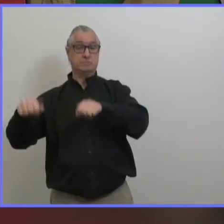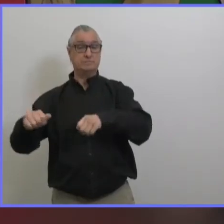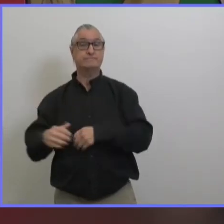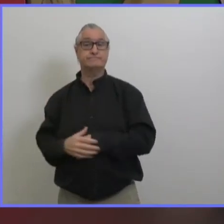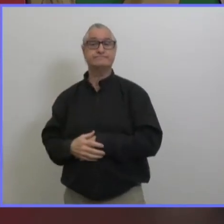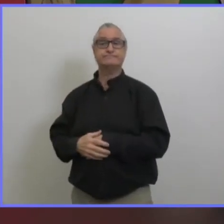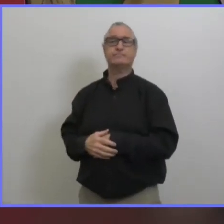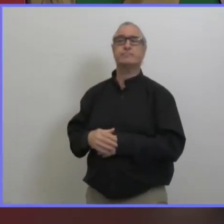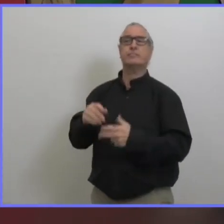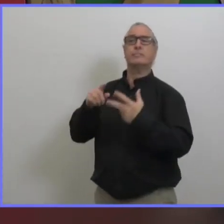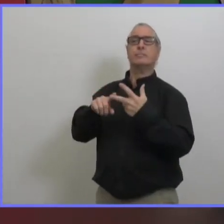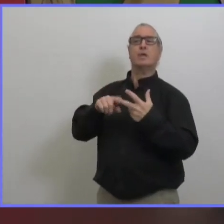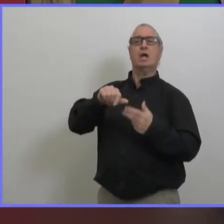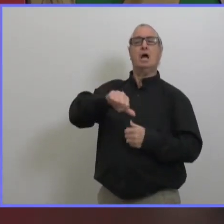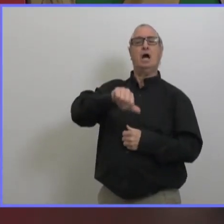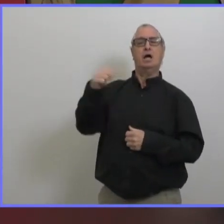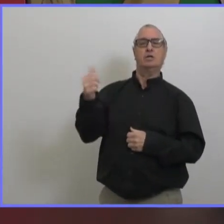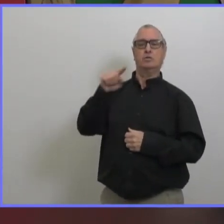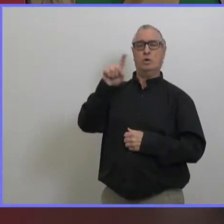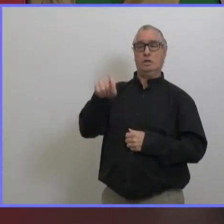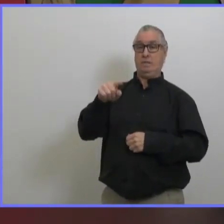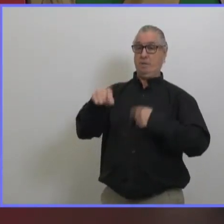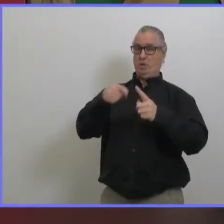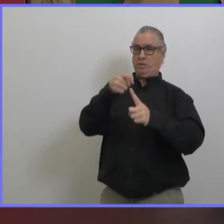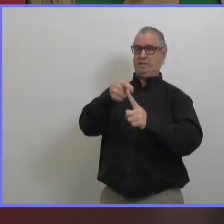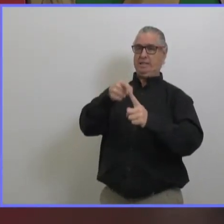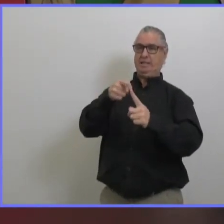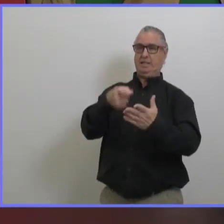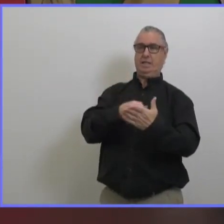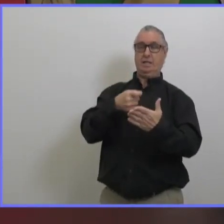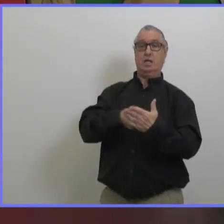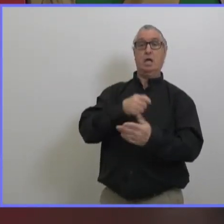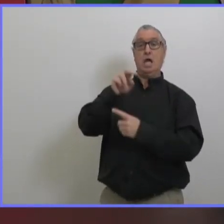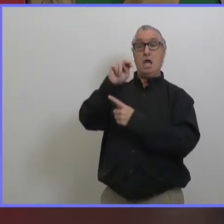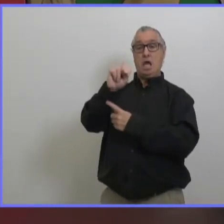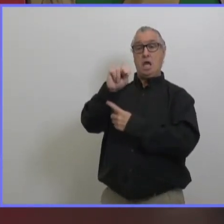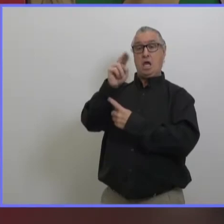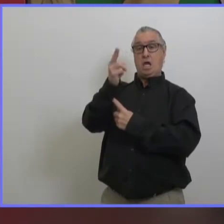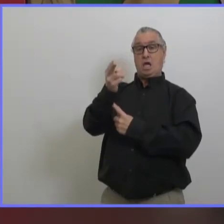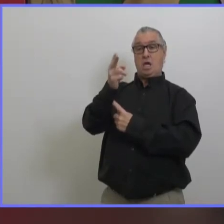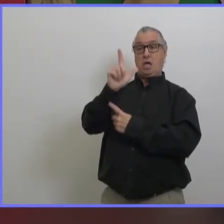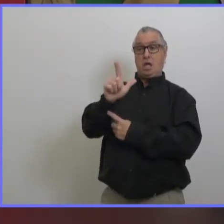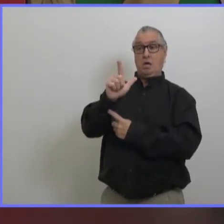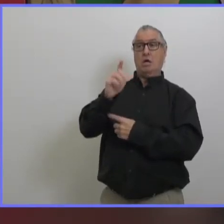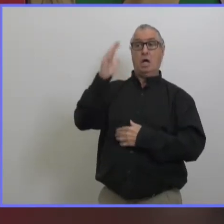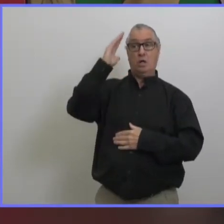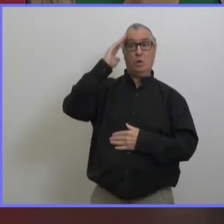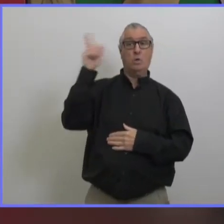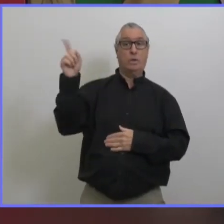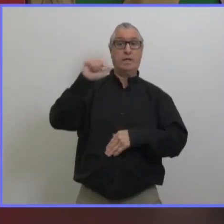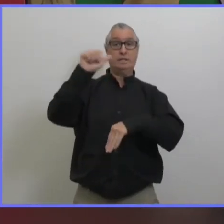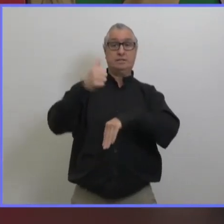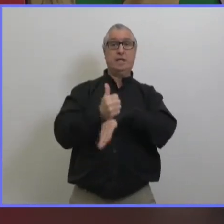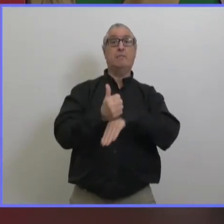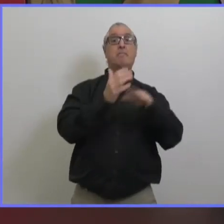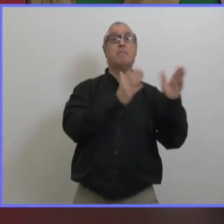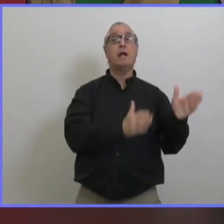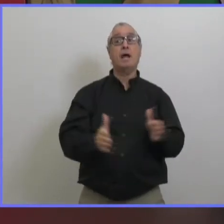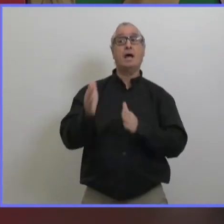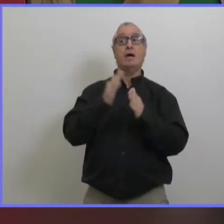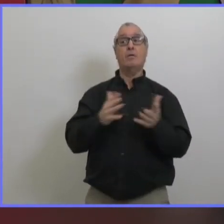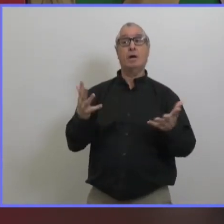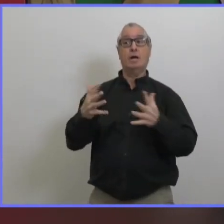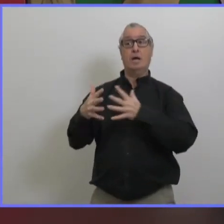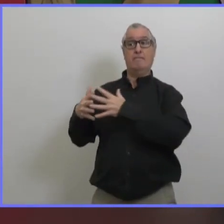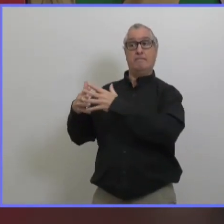si on revient à la situation on était où les gens avaient perdu de vue les précautions de base et bien on va se